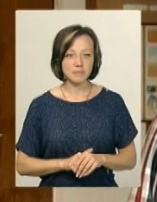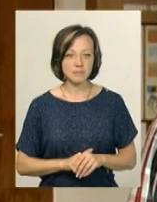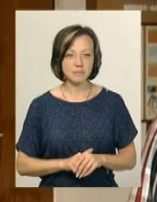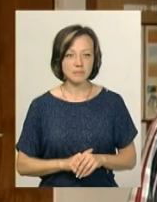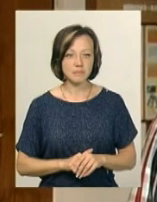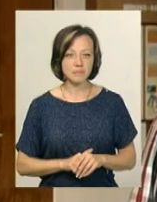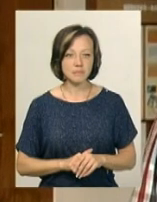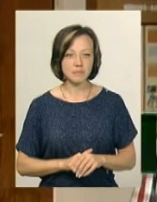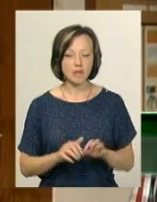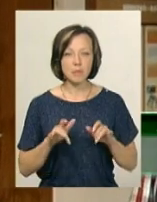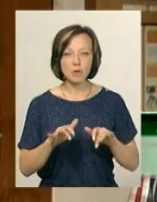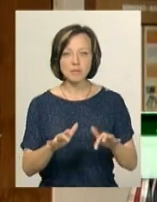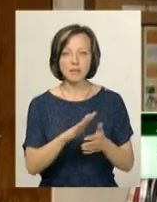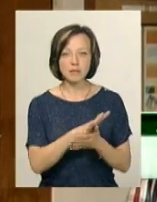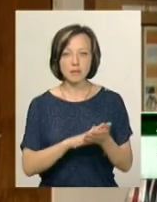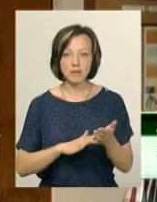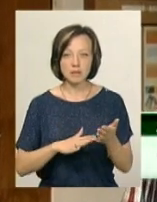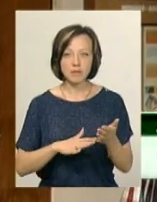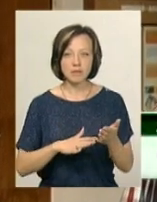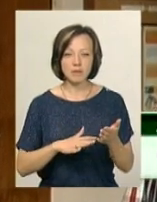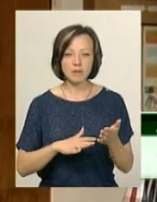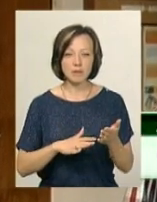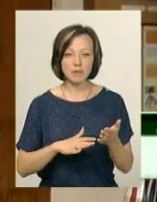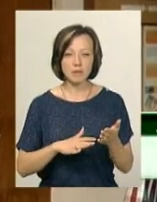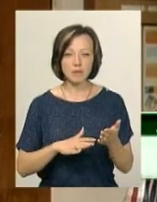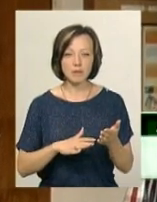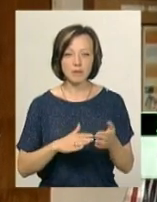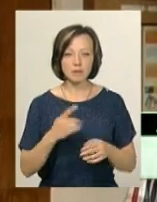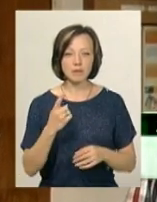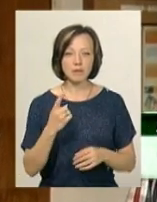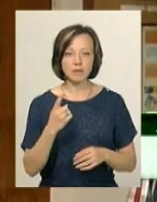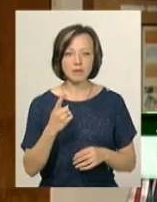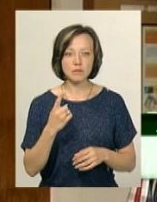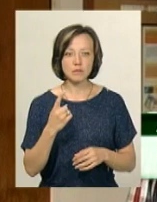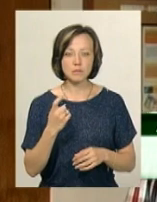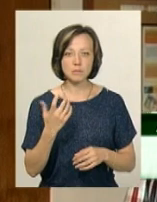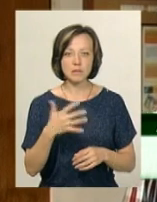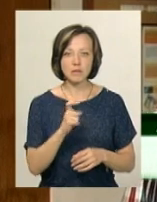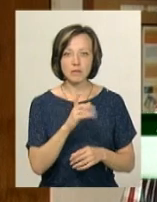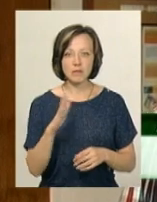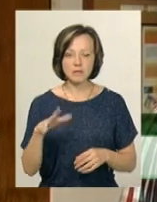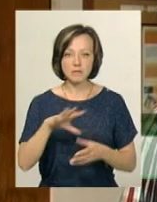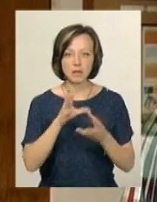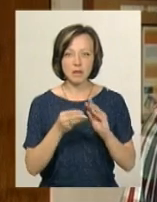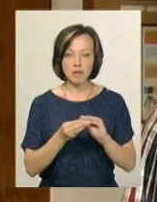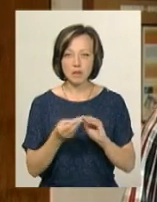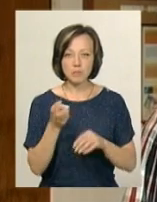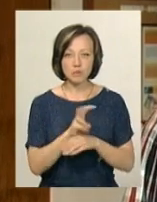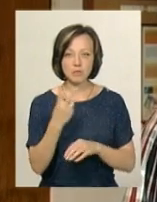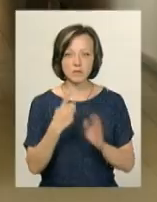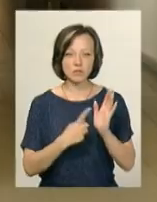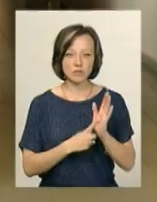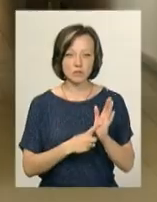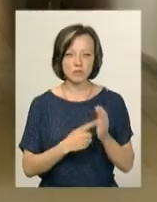Процес тривав 150 хвилин. З загальної кількості учасників 314 не з'явилося 26.